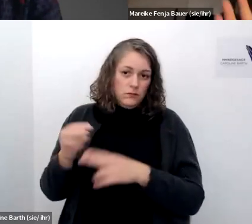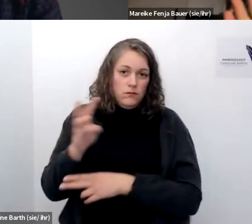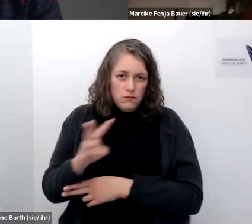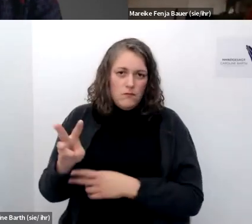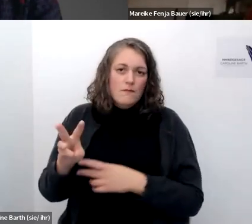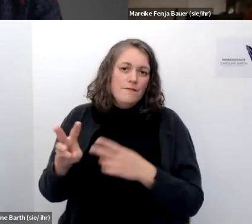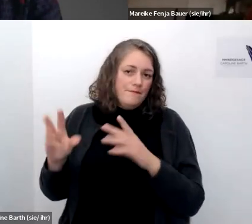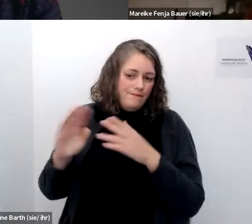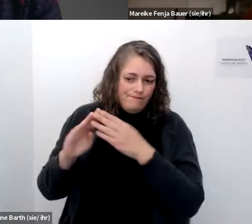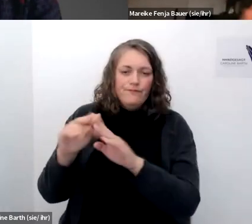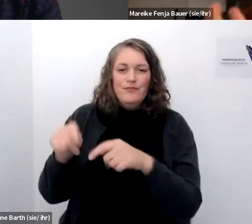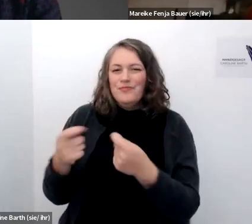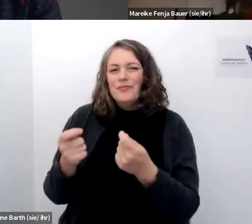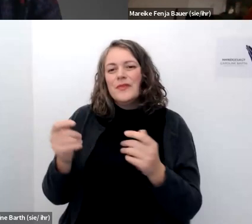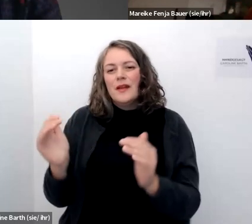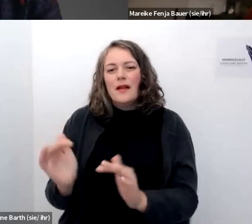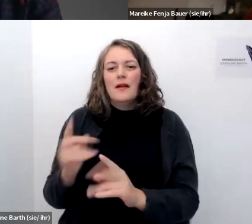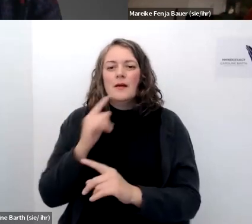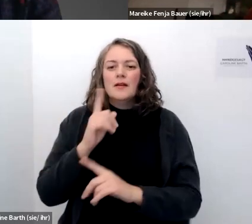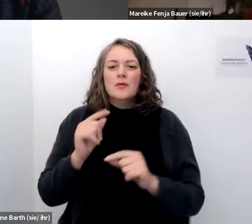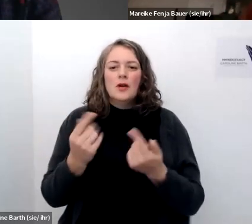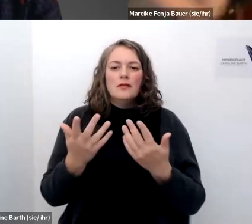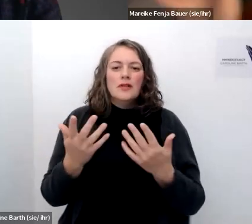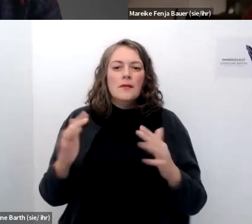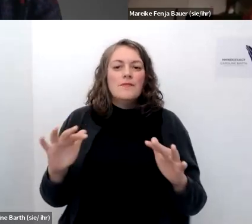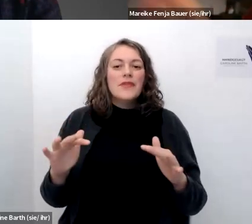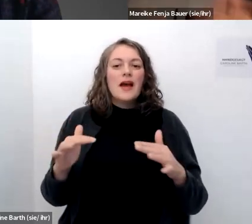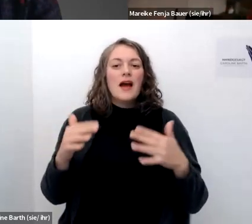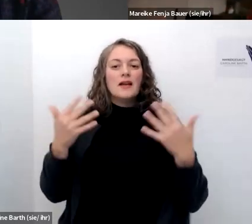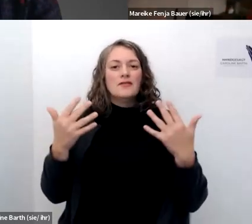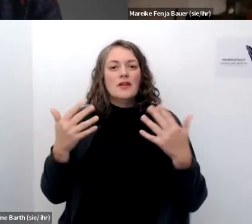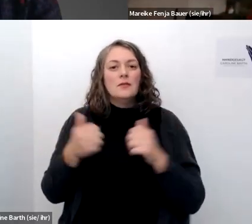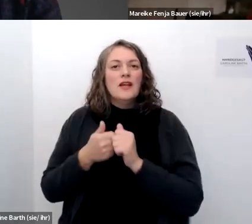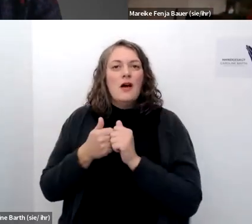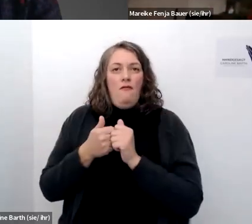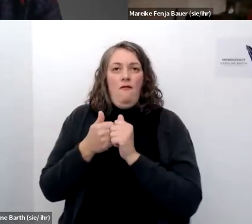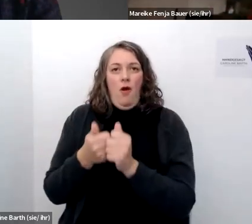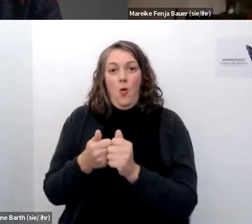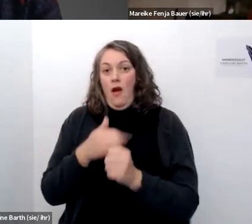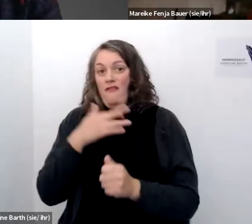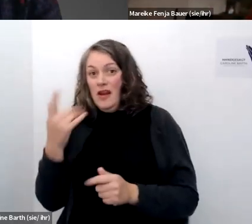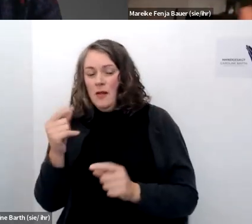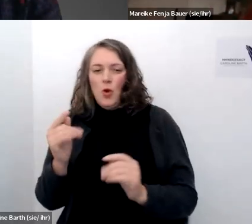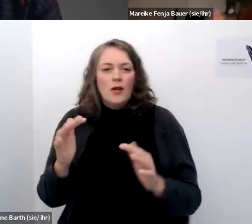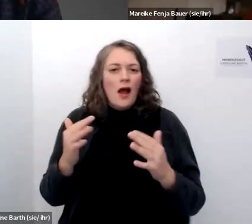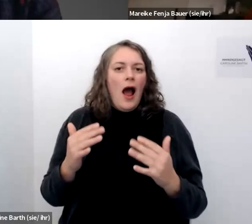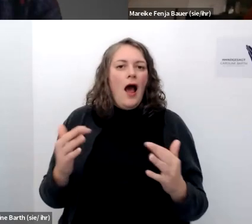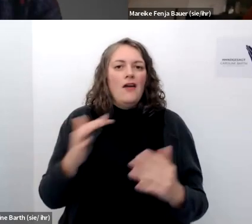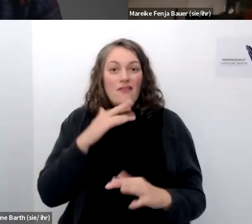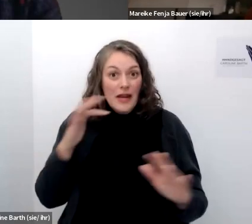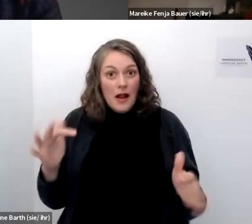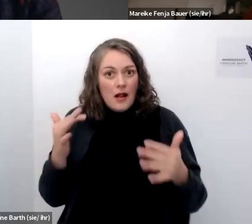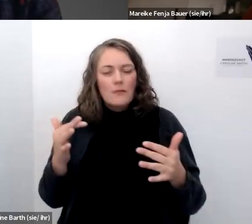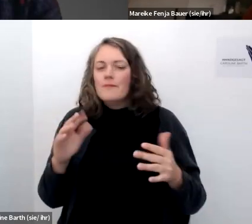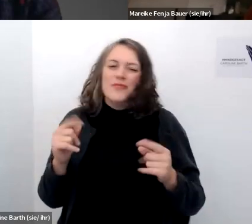nichtsdestotrotz sozusagen würde ich auch davon abraten reichweite immer nur mit hohen follower in verbindung zu bringen sondern eben da geht es auch um dieses community